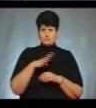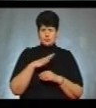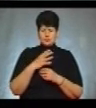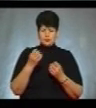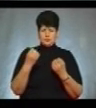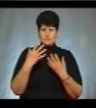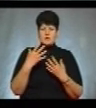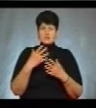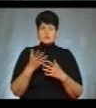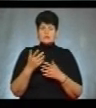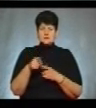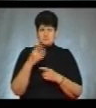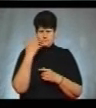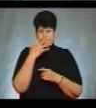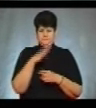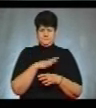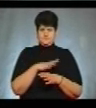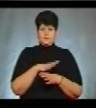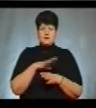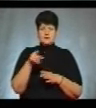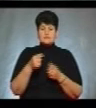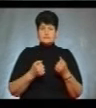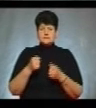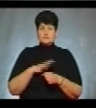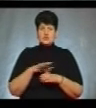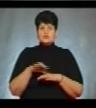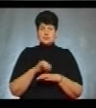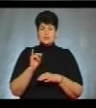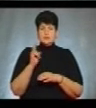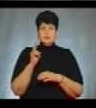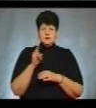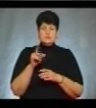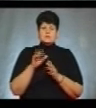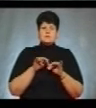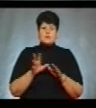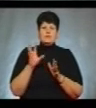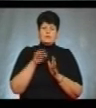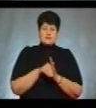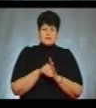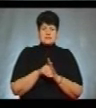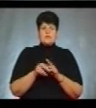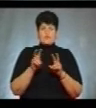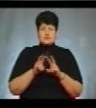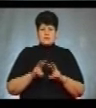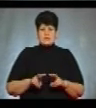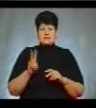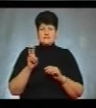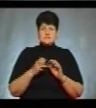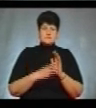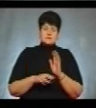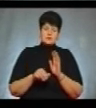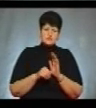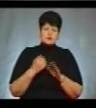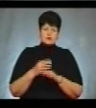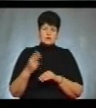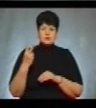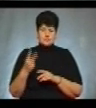автівці з ним були також жінка і дитина. Справу внесли в єдиний реєстр досудових розслідувань за статтею 286 частиною 2